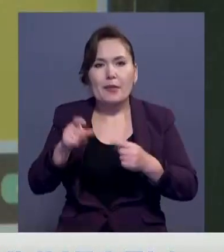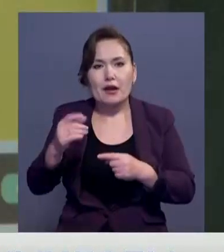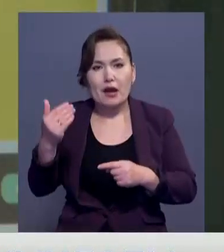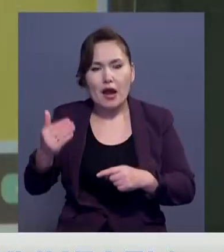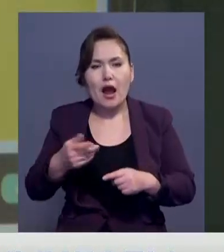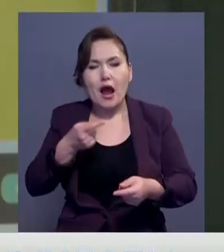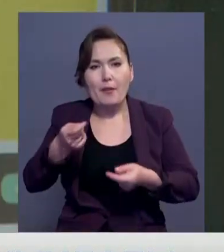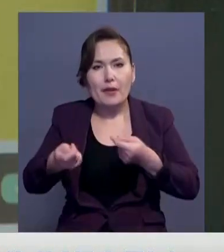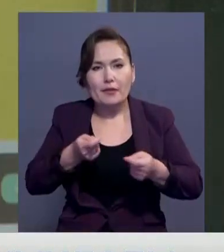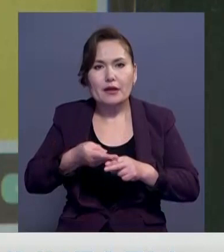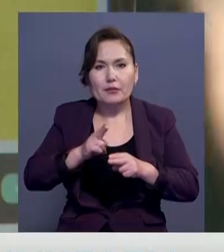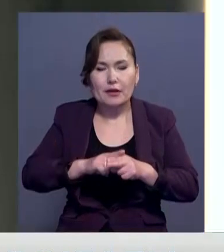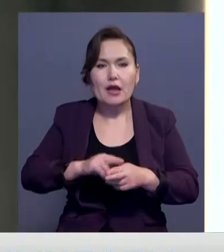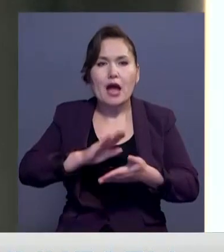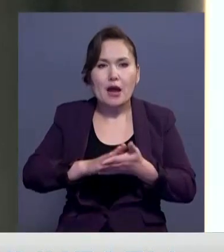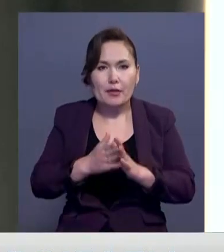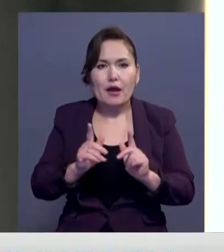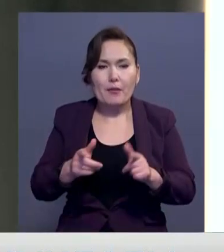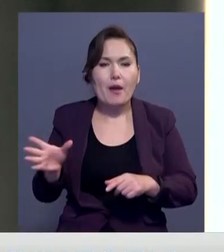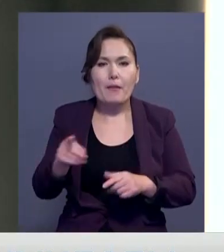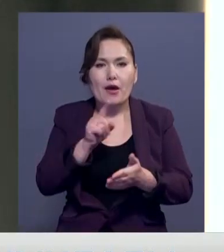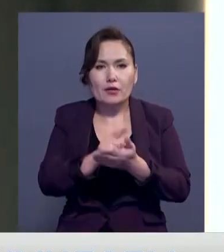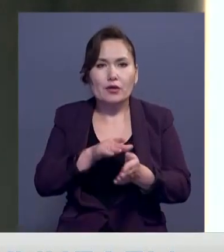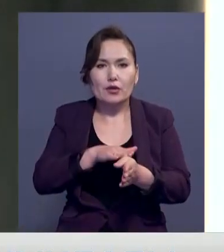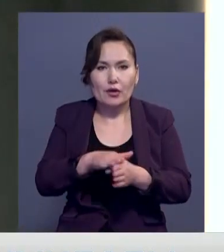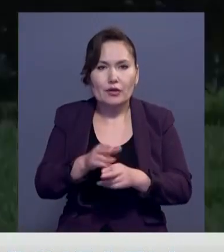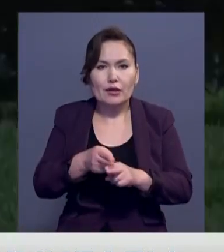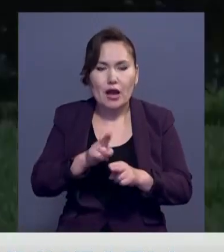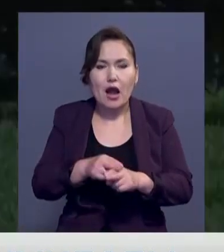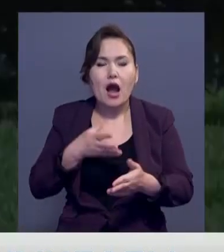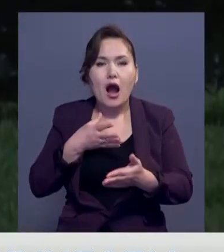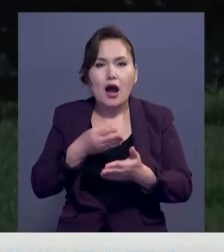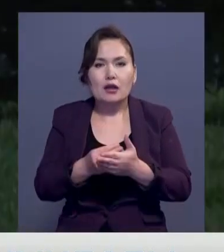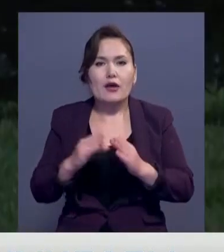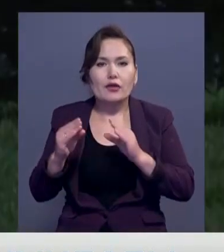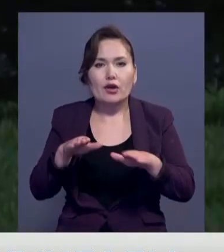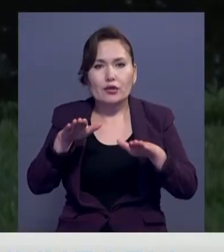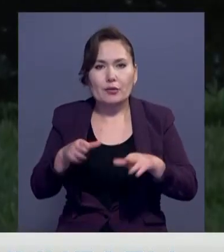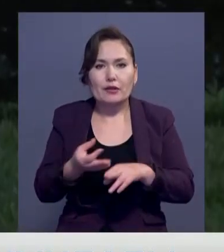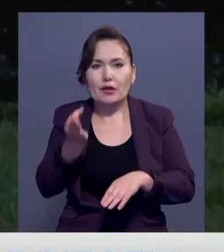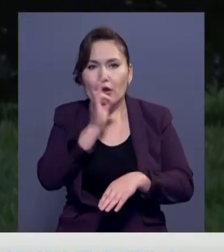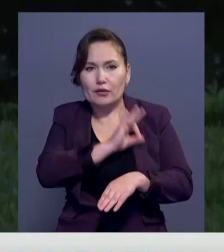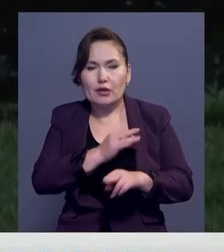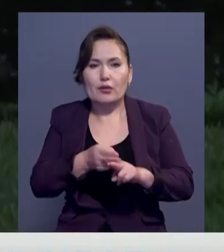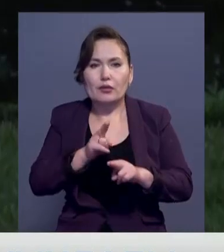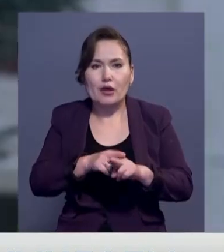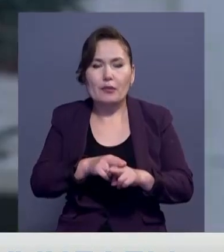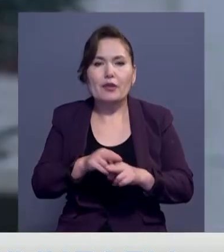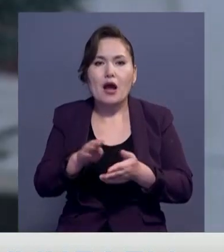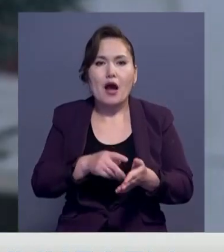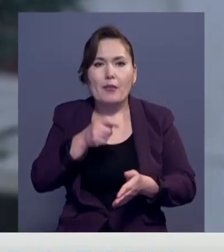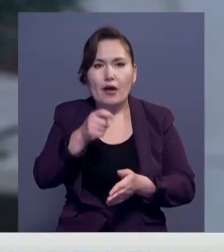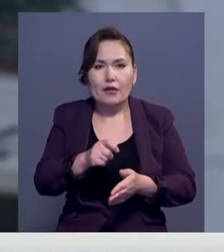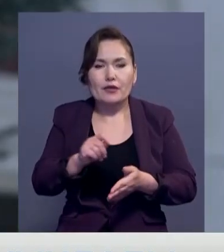кәсіпкерлер әкімдікті келісімдегі барлық міндетін тол ғорындауға және ақылы афта тұрақты пайдалануға беру тұралы